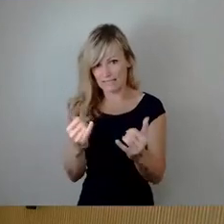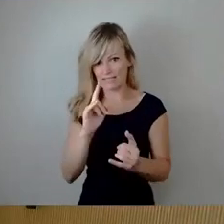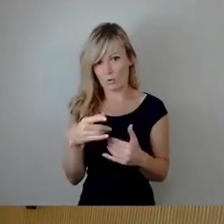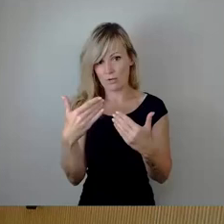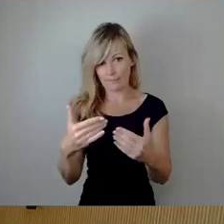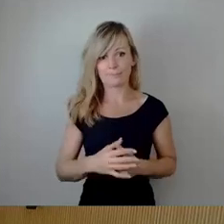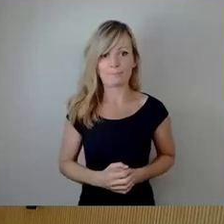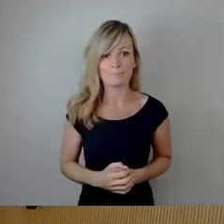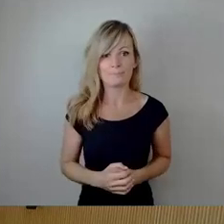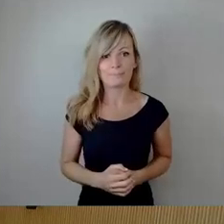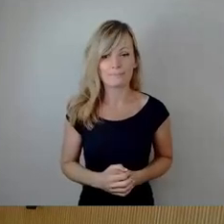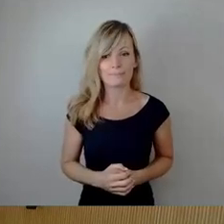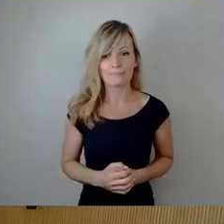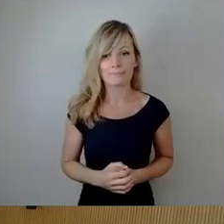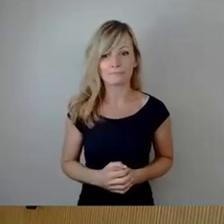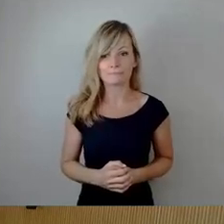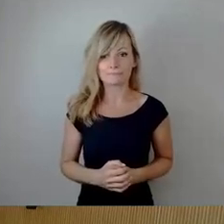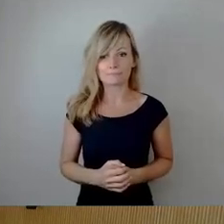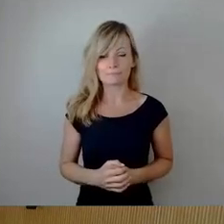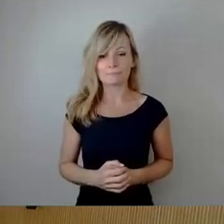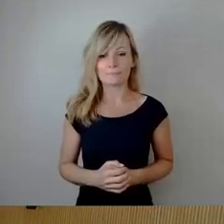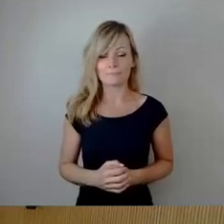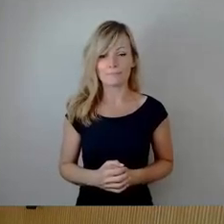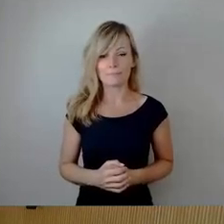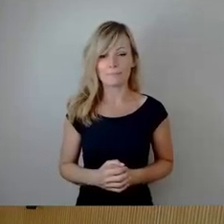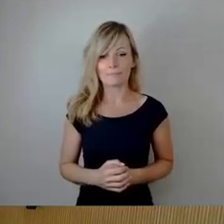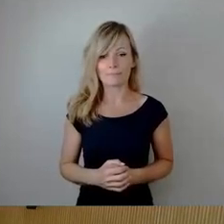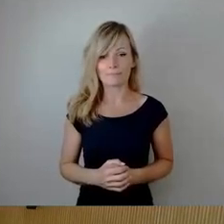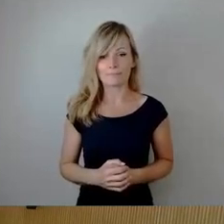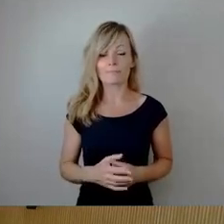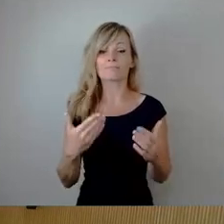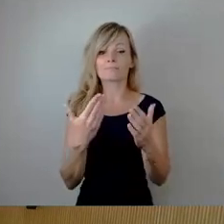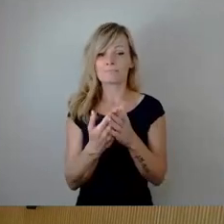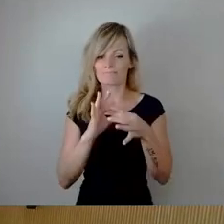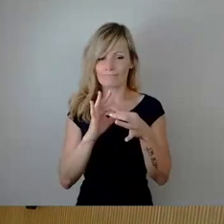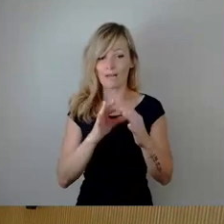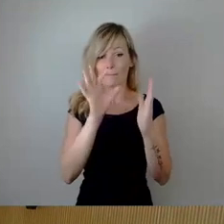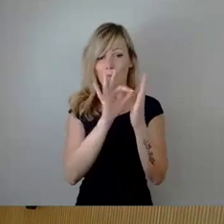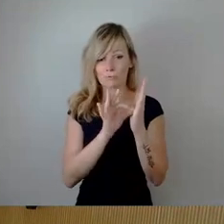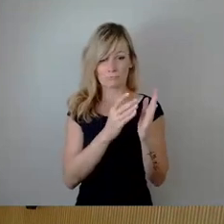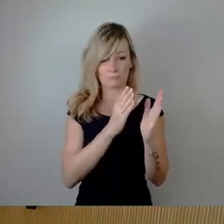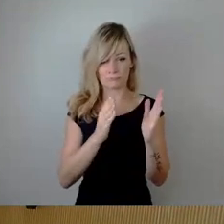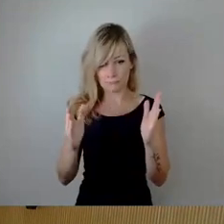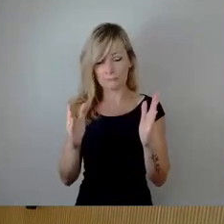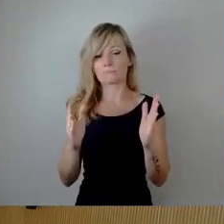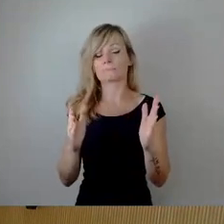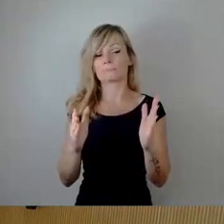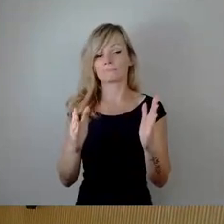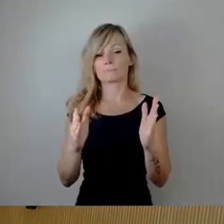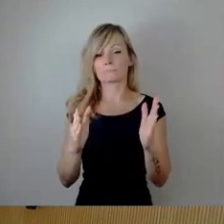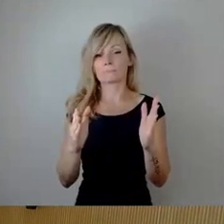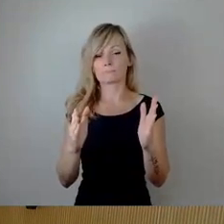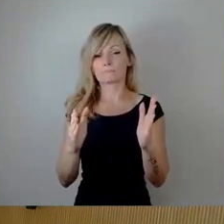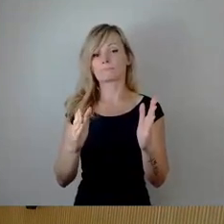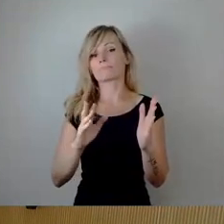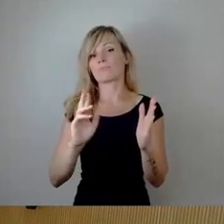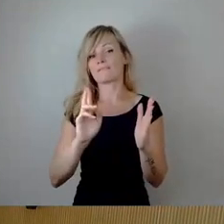Und natürlich dann zu den jeweiligen Punkten müssten dann die Befangenen